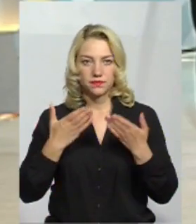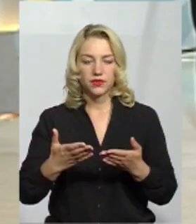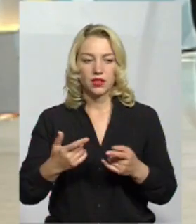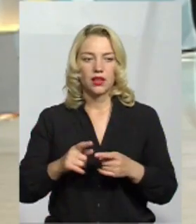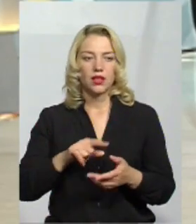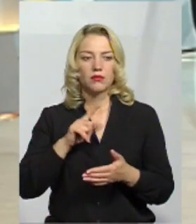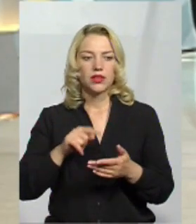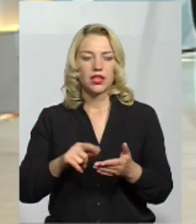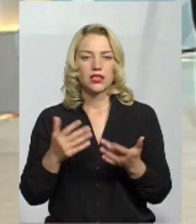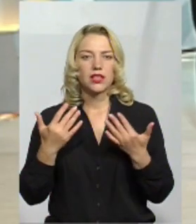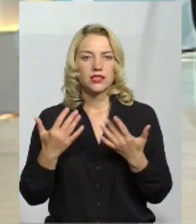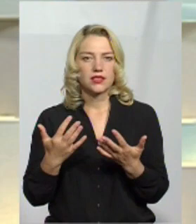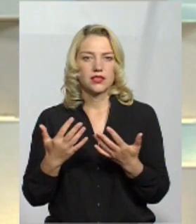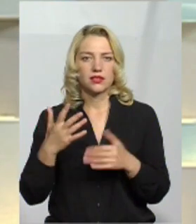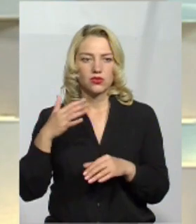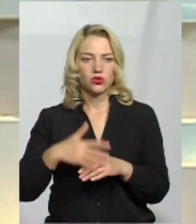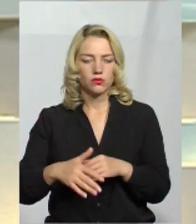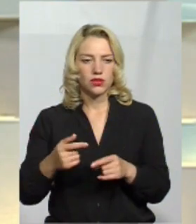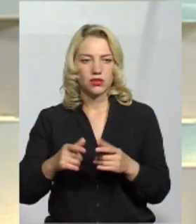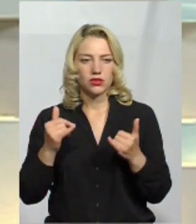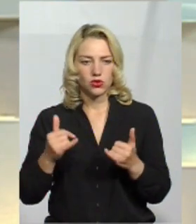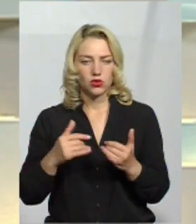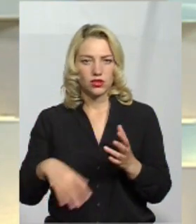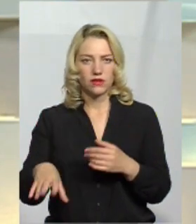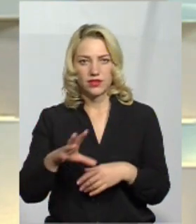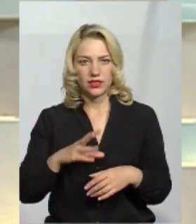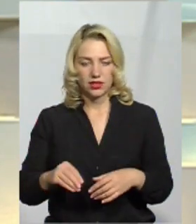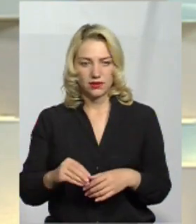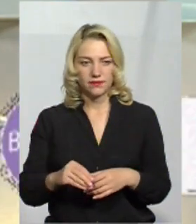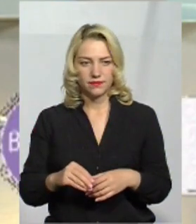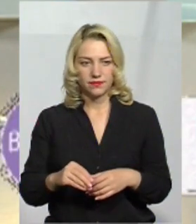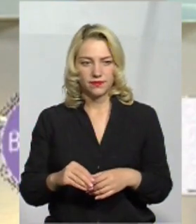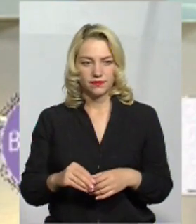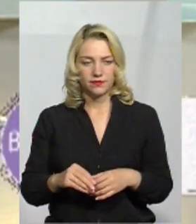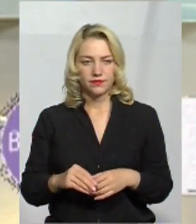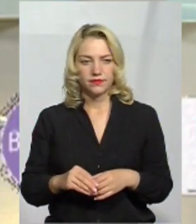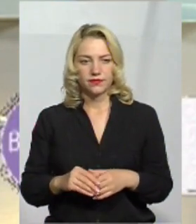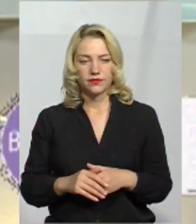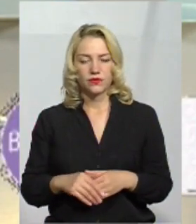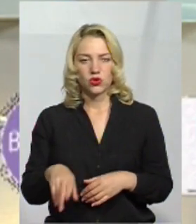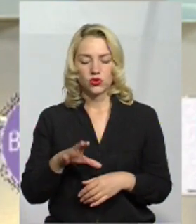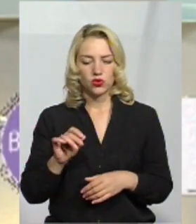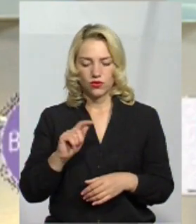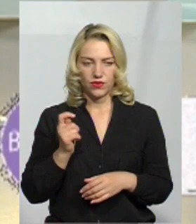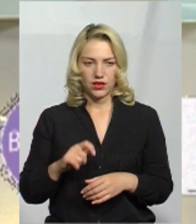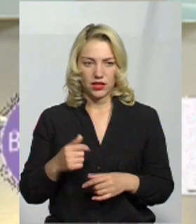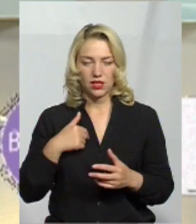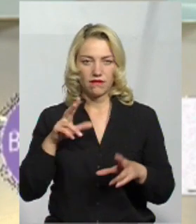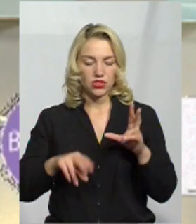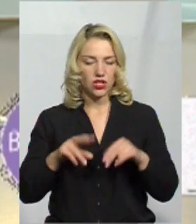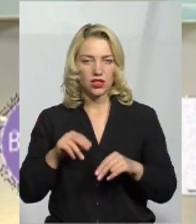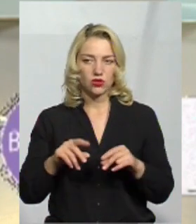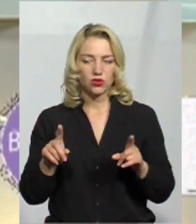Питання настільки розумієте. Сьогодні всі інстинкти відносно війни. Я